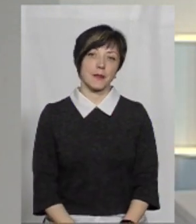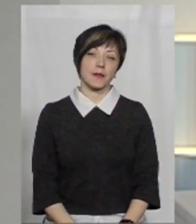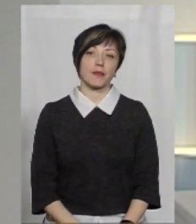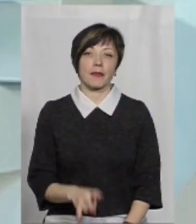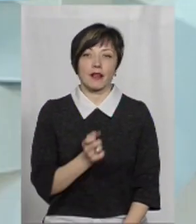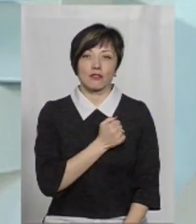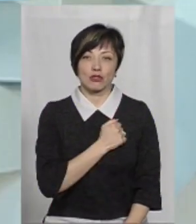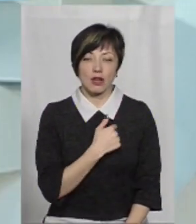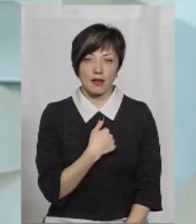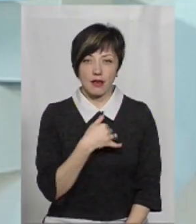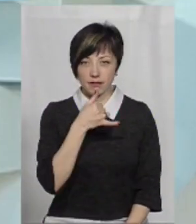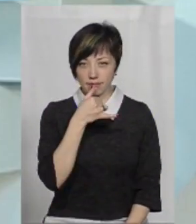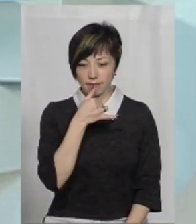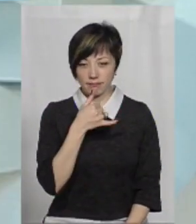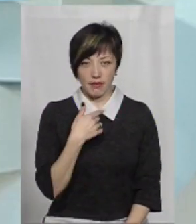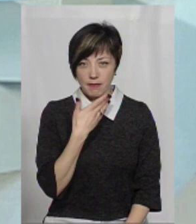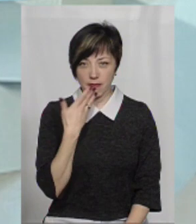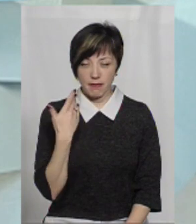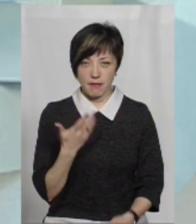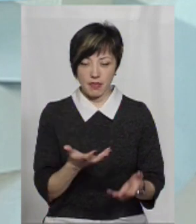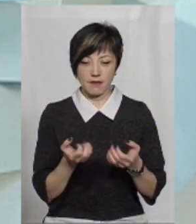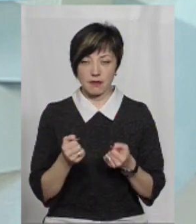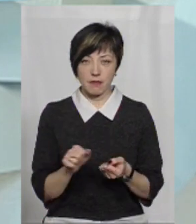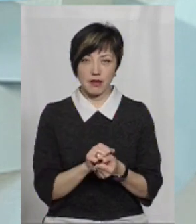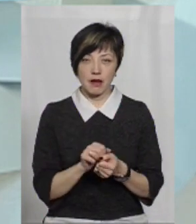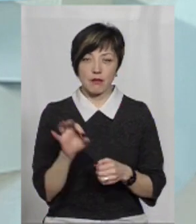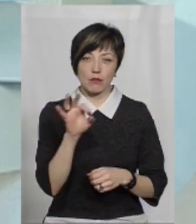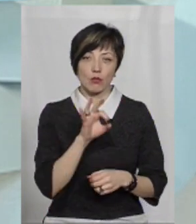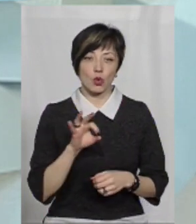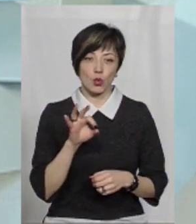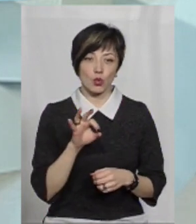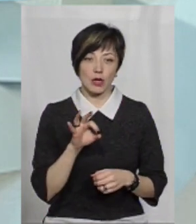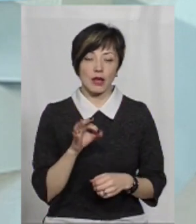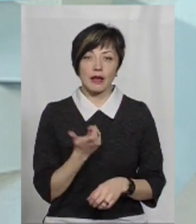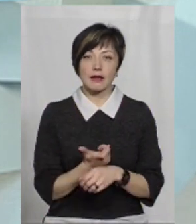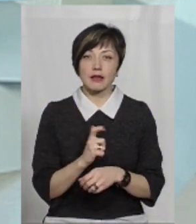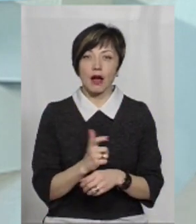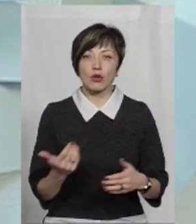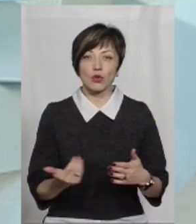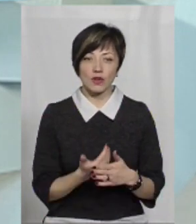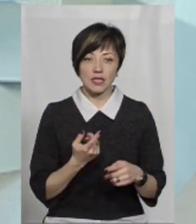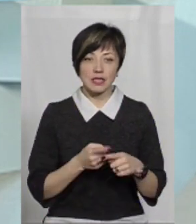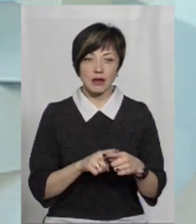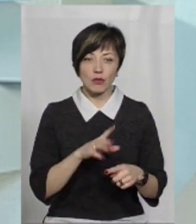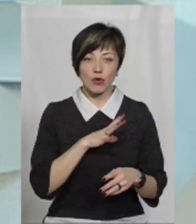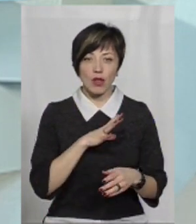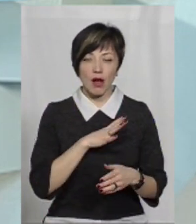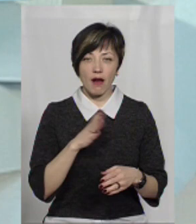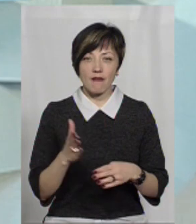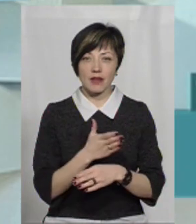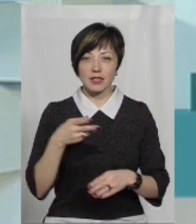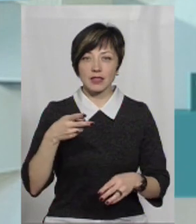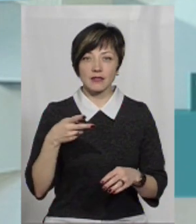На жаль, я не взяв матеріали відносно автомобіль. Найновіша, звичайно, це, яка була випущена